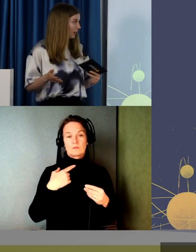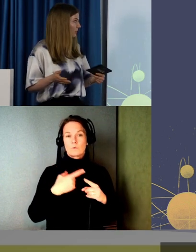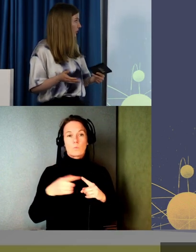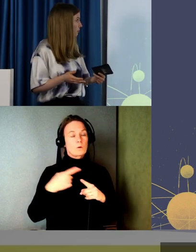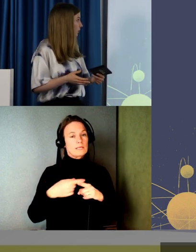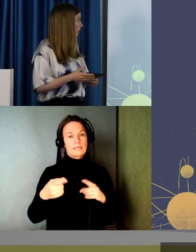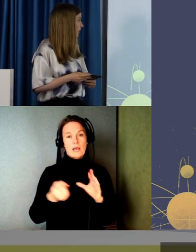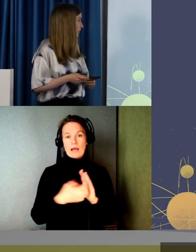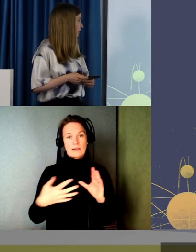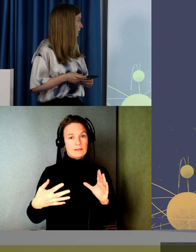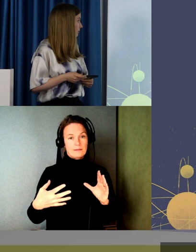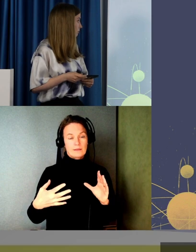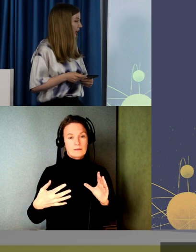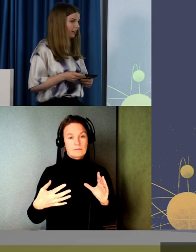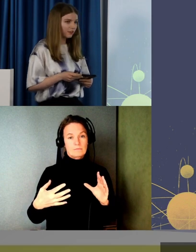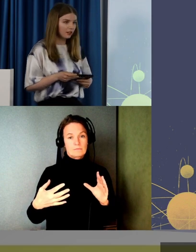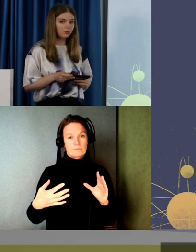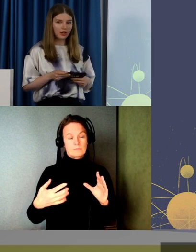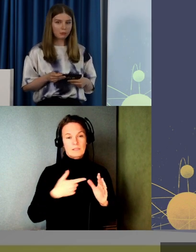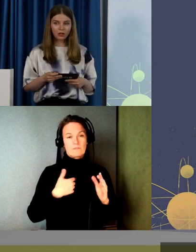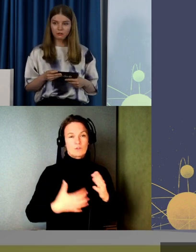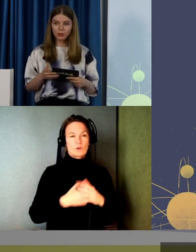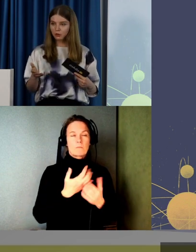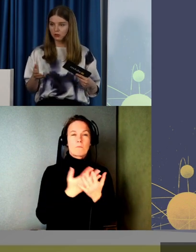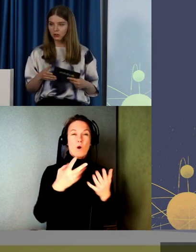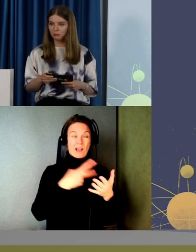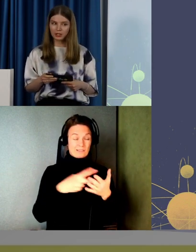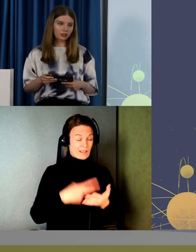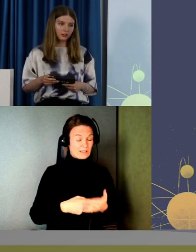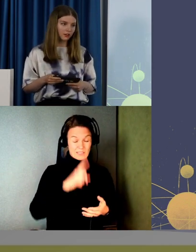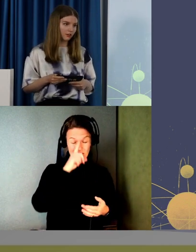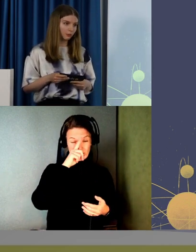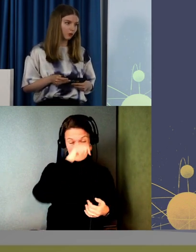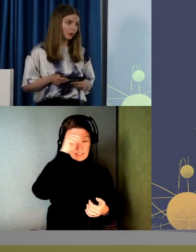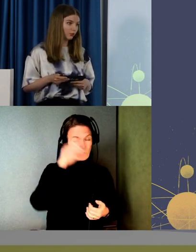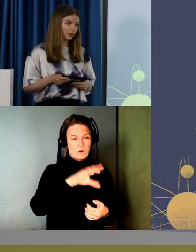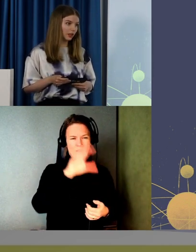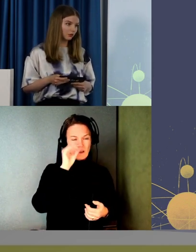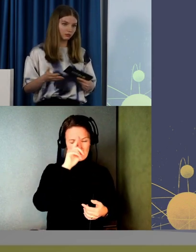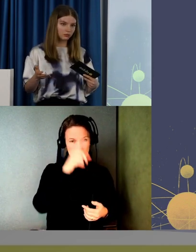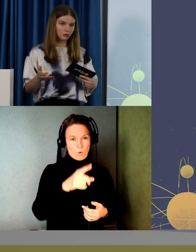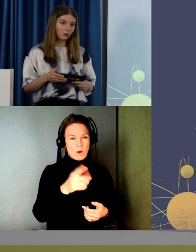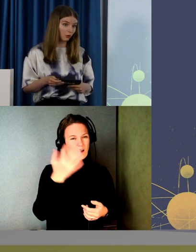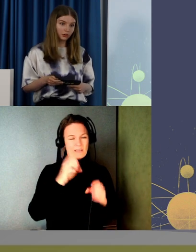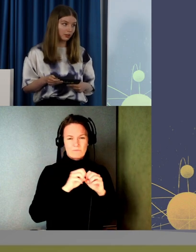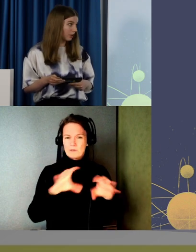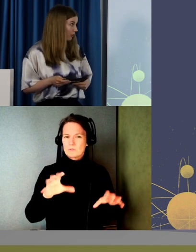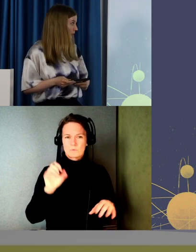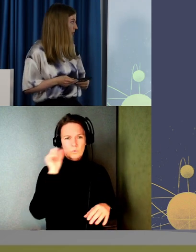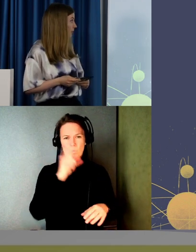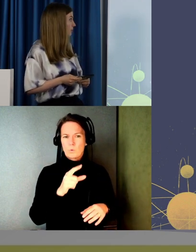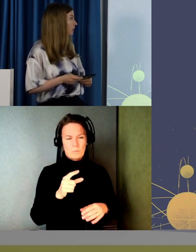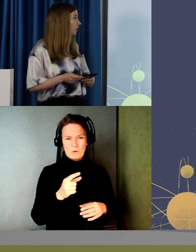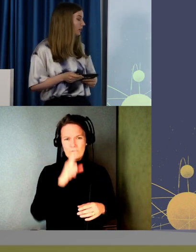Som vi redan tagit upp då, många texter är oläsbara för människor. Man kan inte ta till sig informationen på sidan och då går det inte